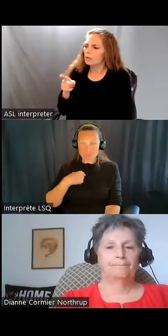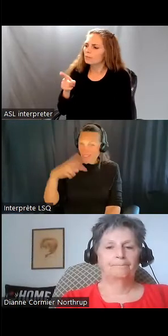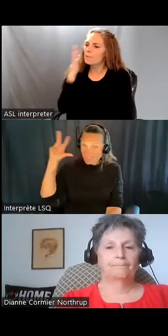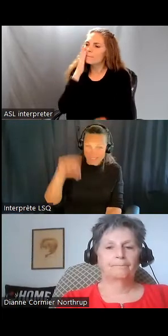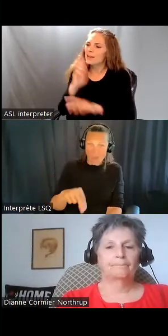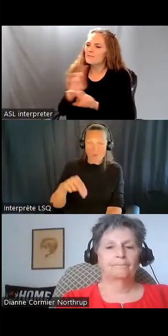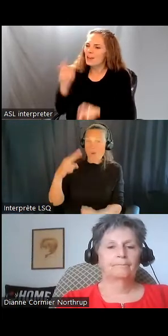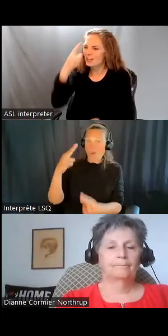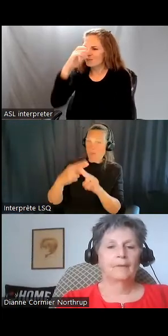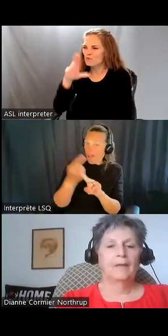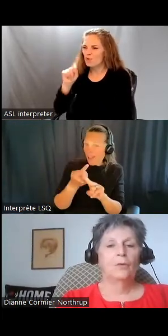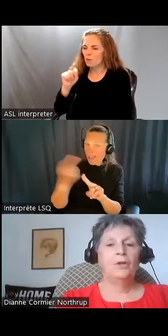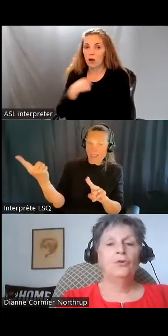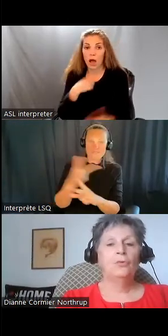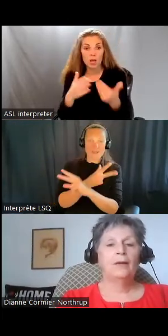ce n'est pas une option.